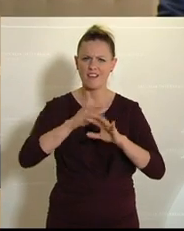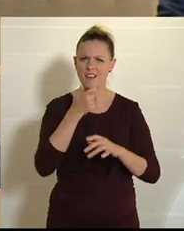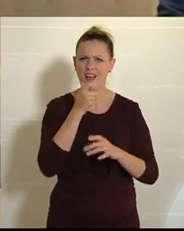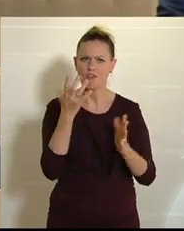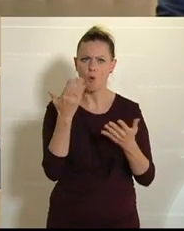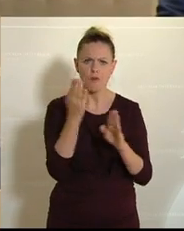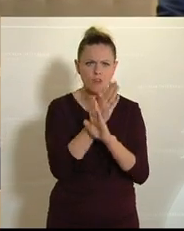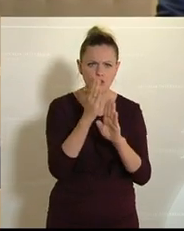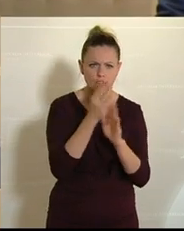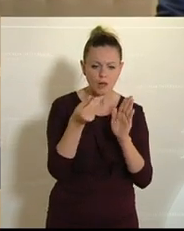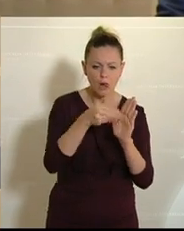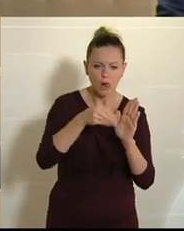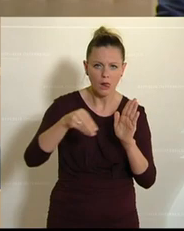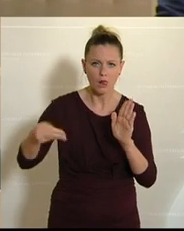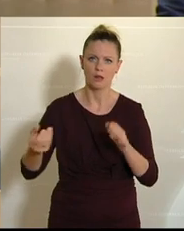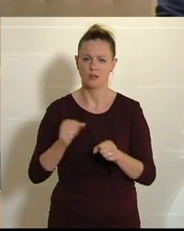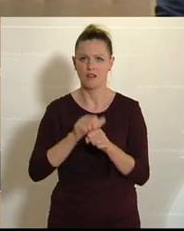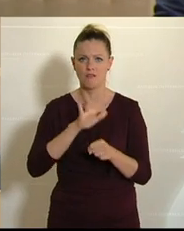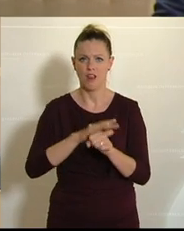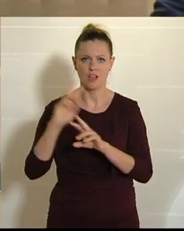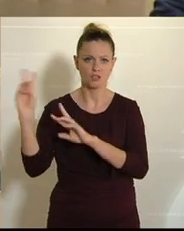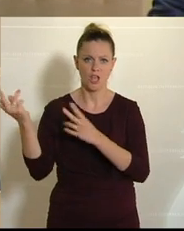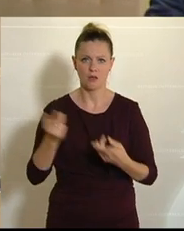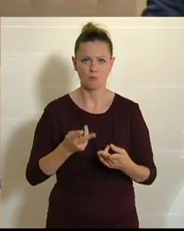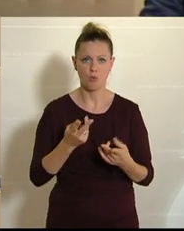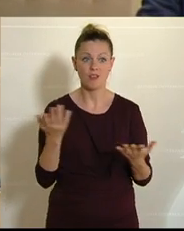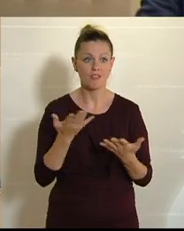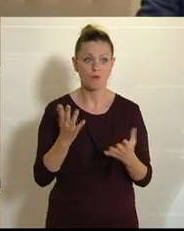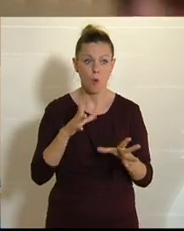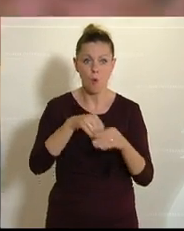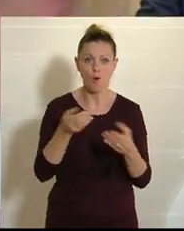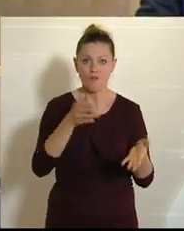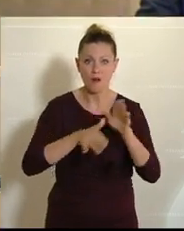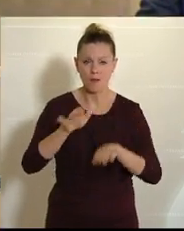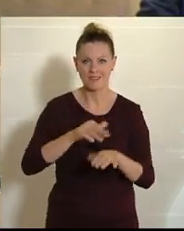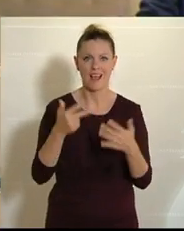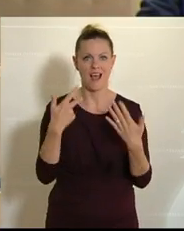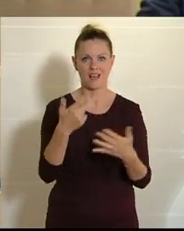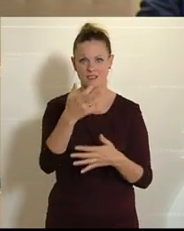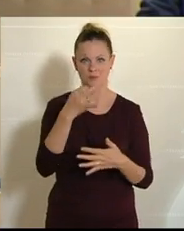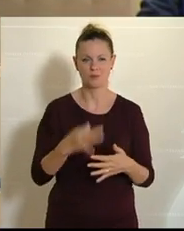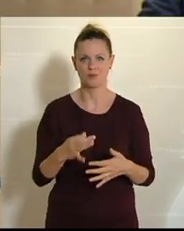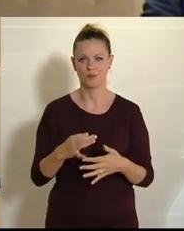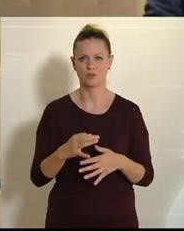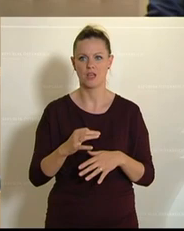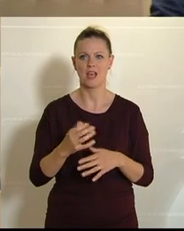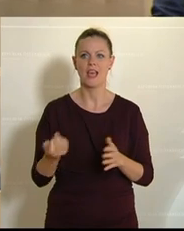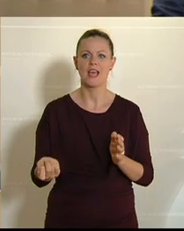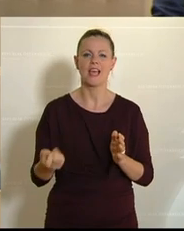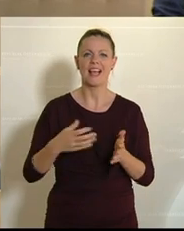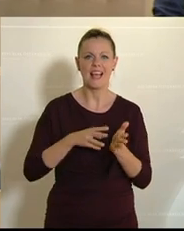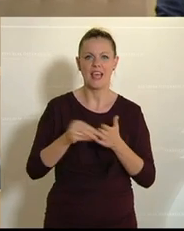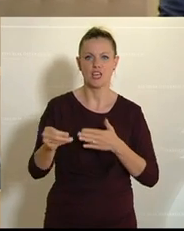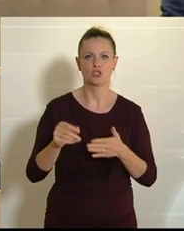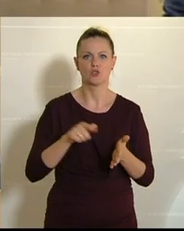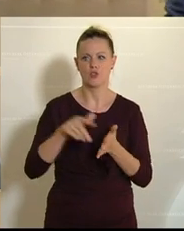sind die Fleischimporte wirklich drinnen, zu 80 Prozent in den Cash-and-Cary-Märkten, wo